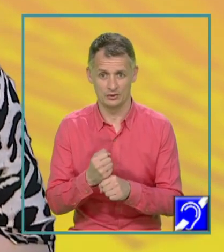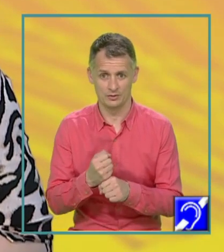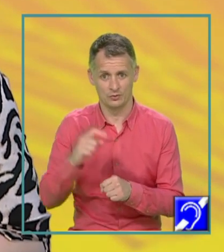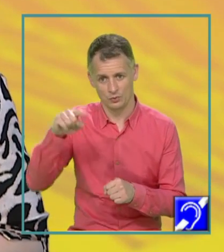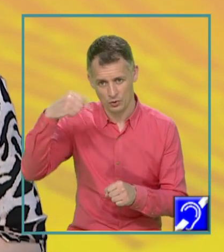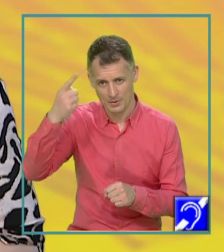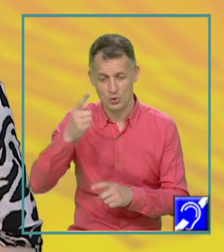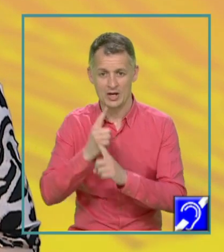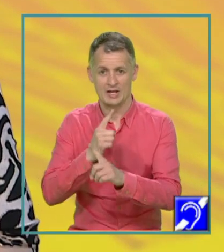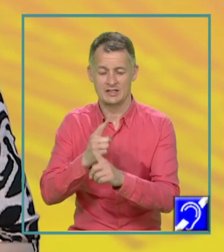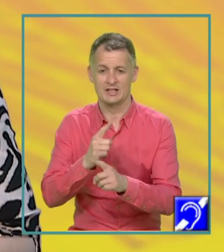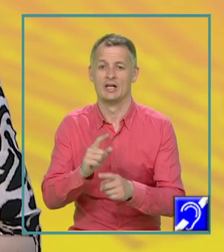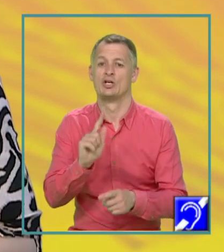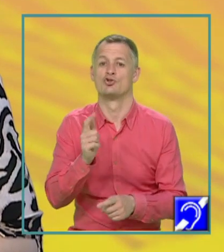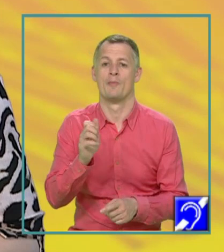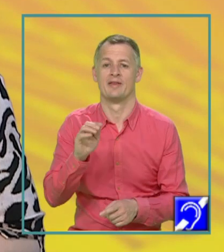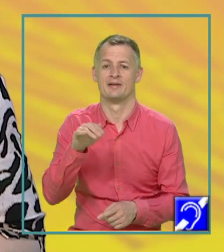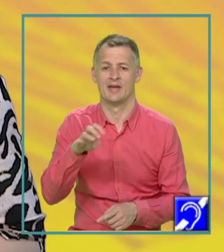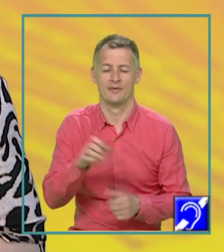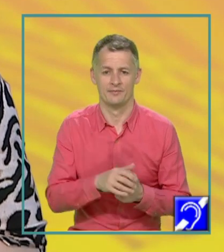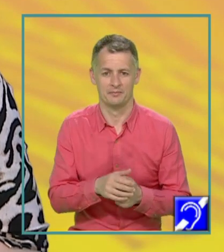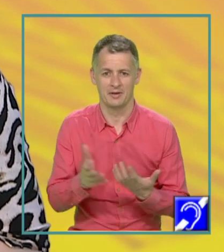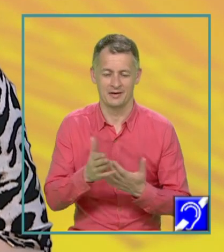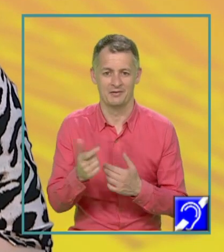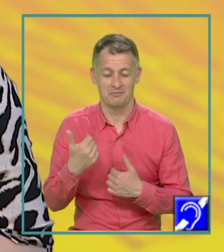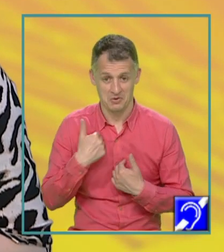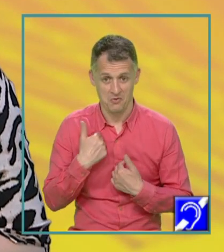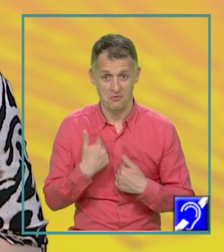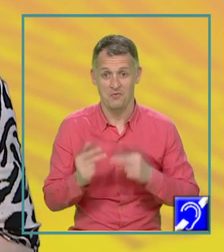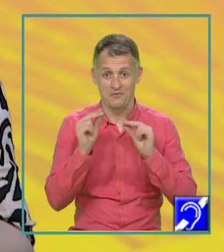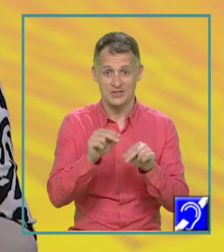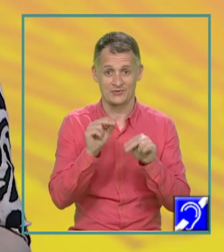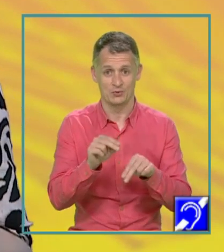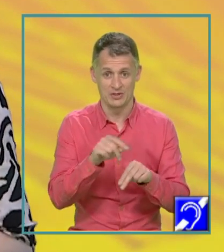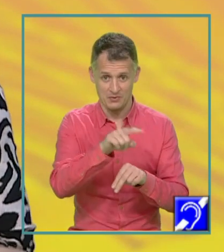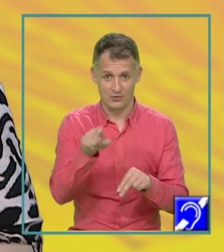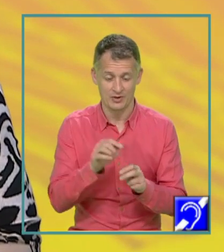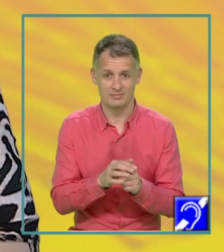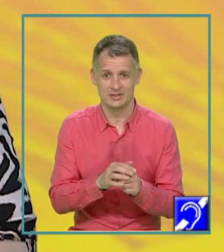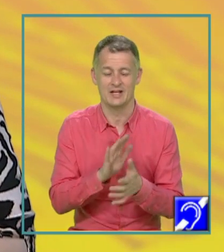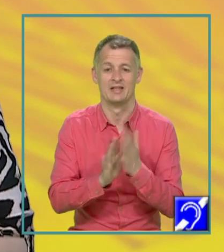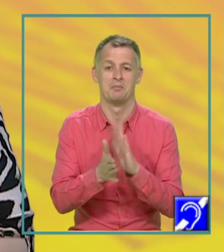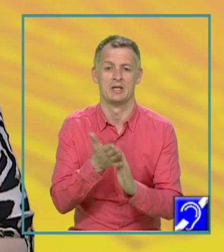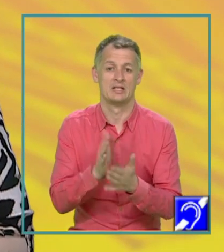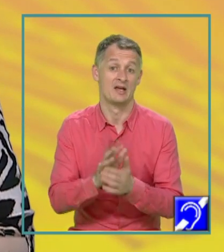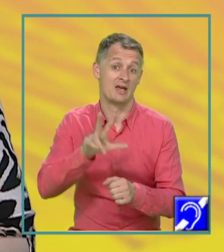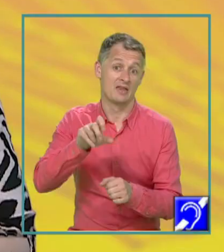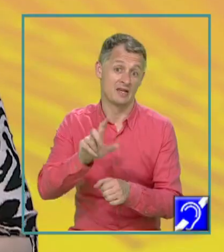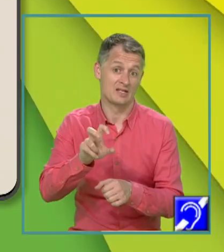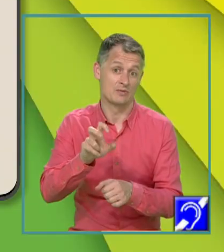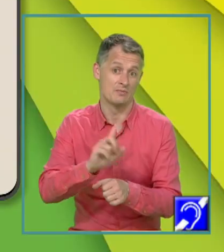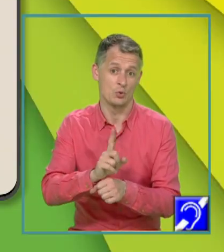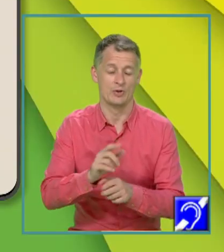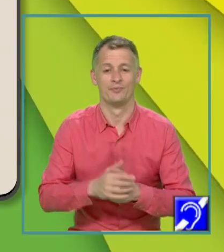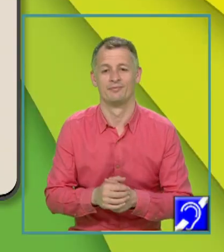următoarea lecție de geometrie pe care vă sfătuiesc să îl terminați în 30 de minute.